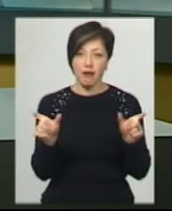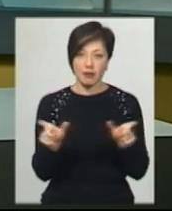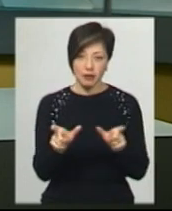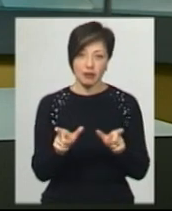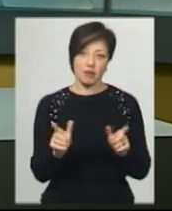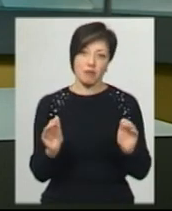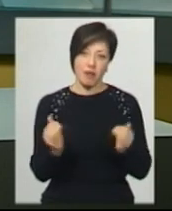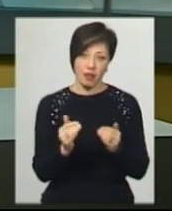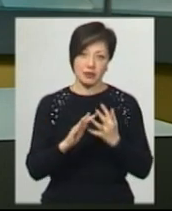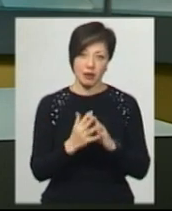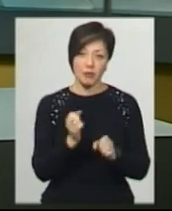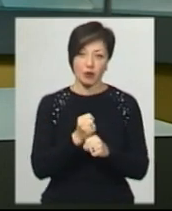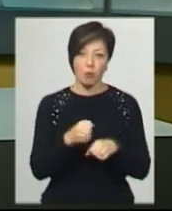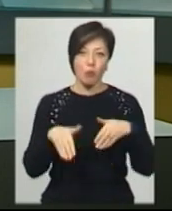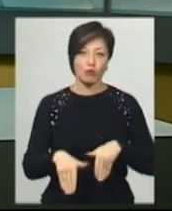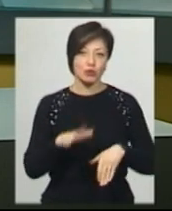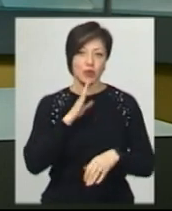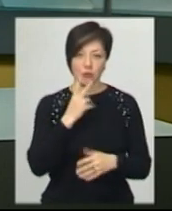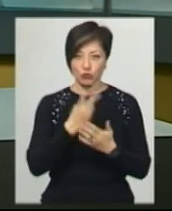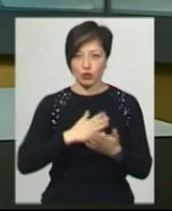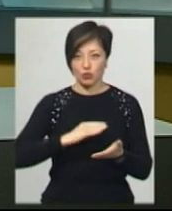працюється поштаркам, бачила Тетяна Ворожцова.